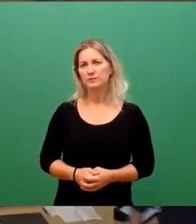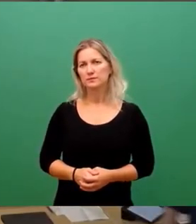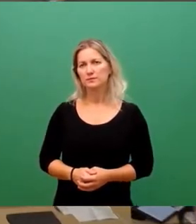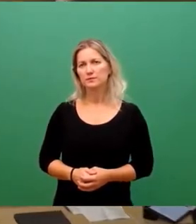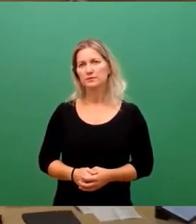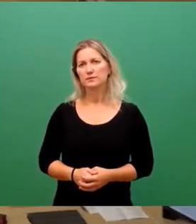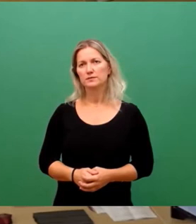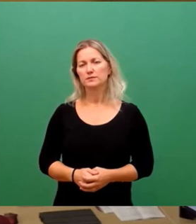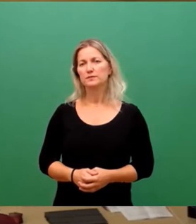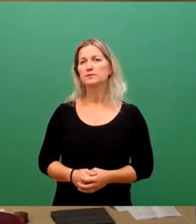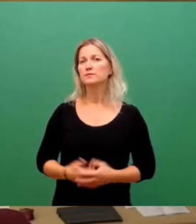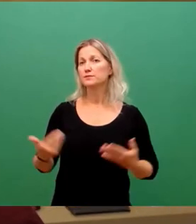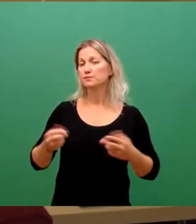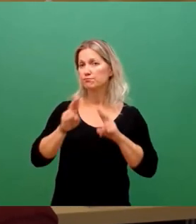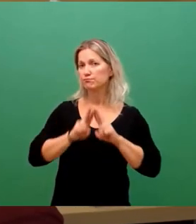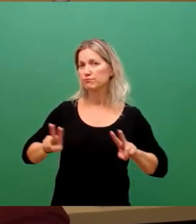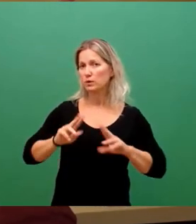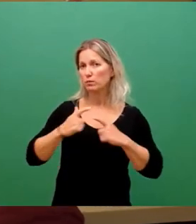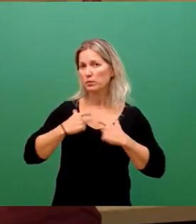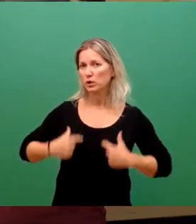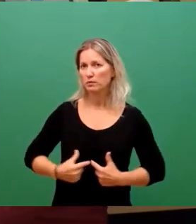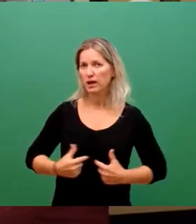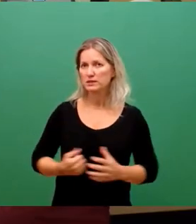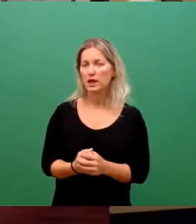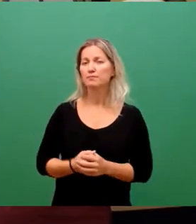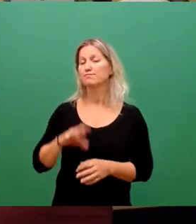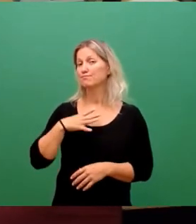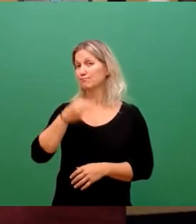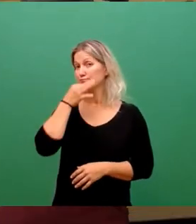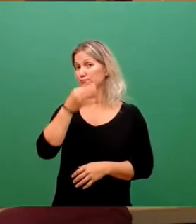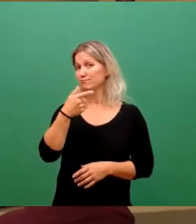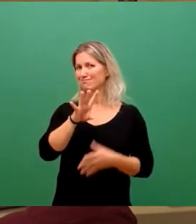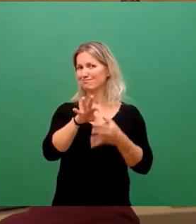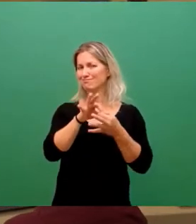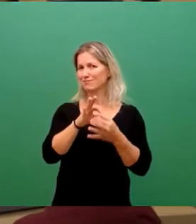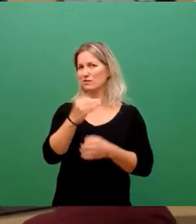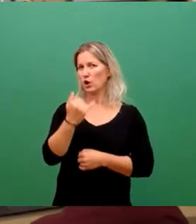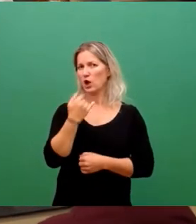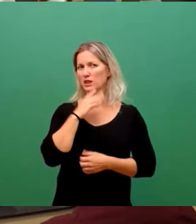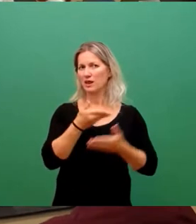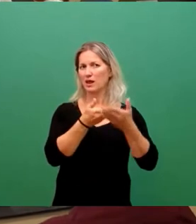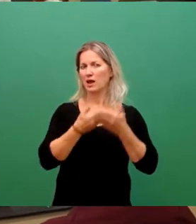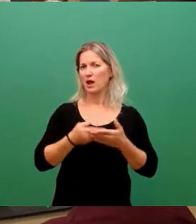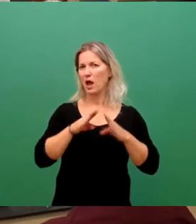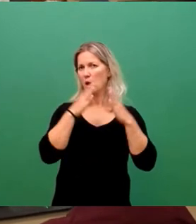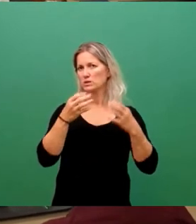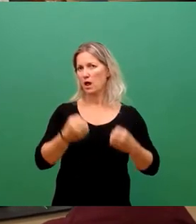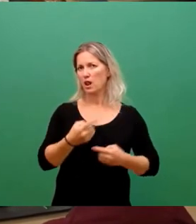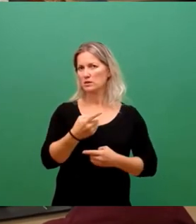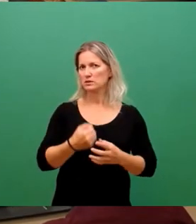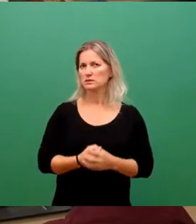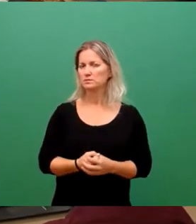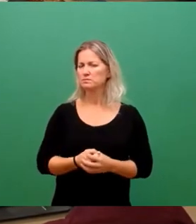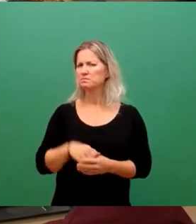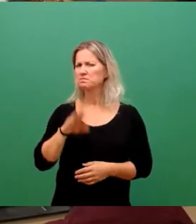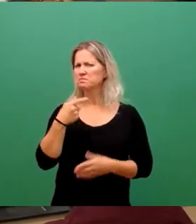Ja, sehr geehrter Herr Oberbürgermeister, auch unsere Frage bezieht sich auf den heute eingebrachten Haushalt. Vielleicht noch ein Hinweis